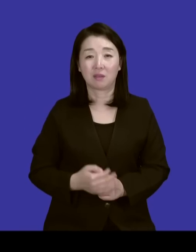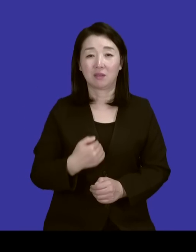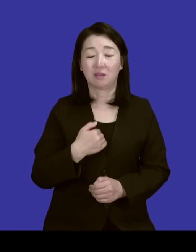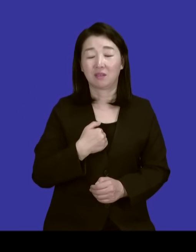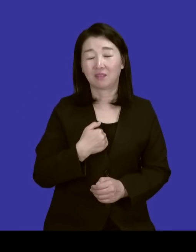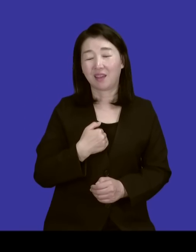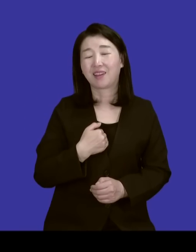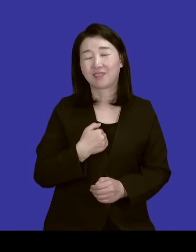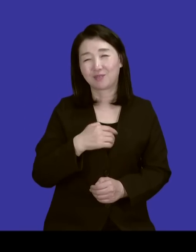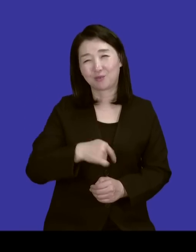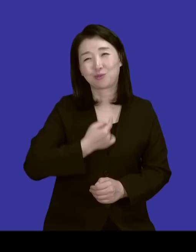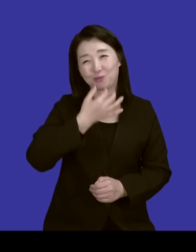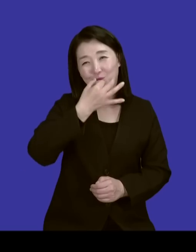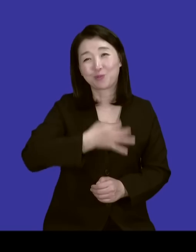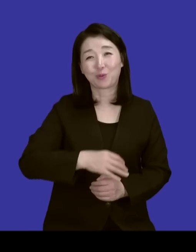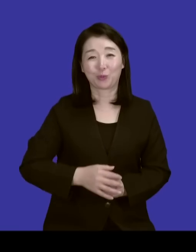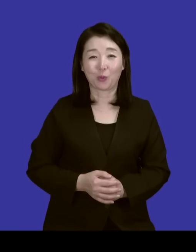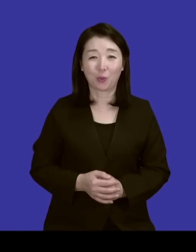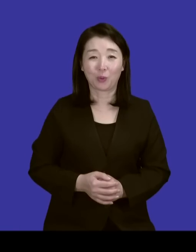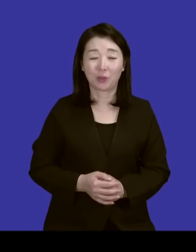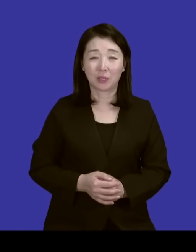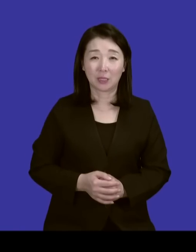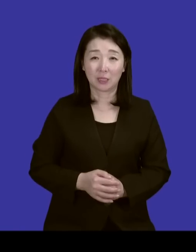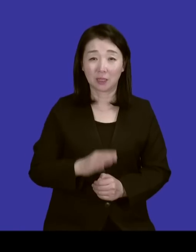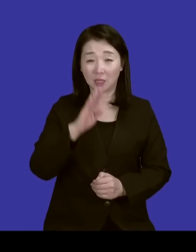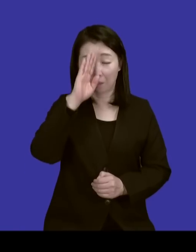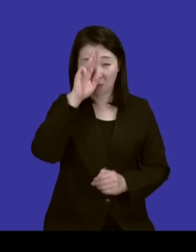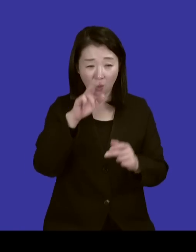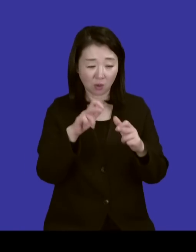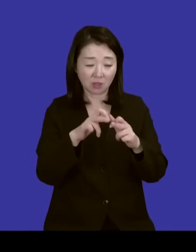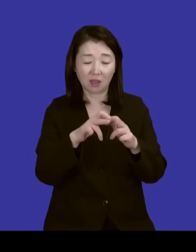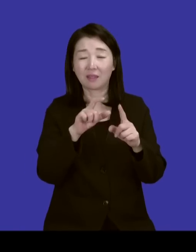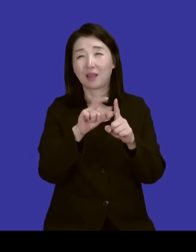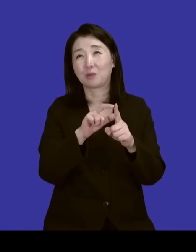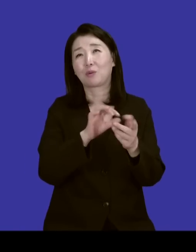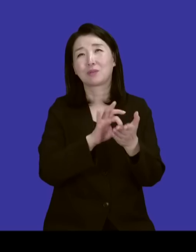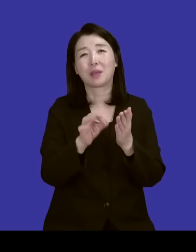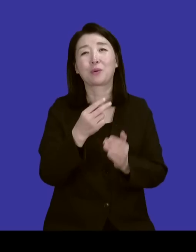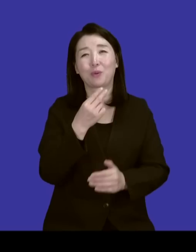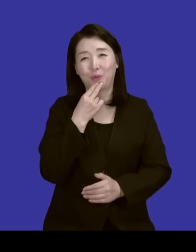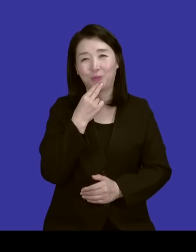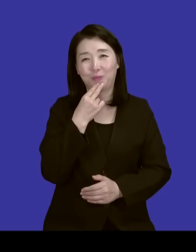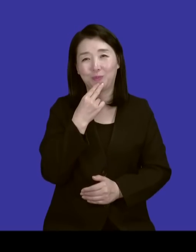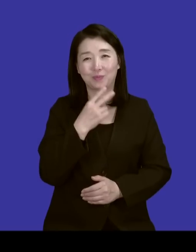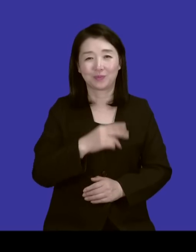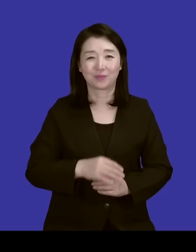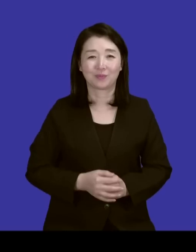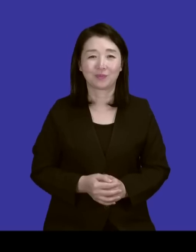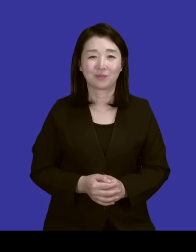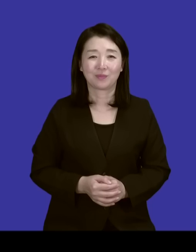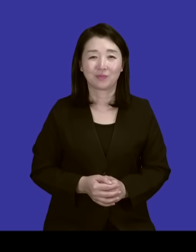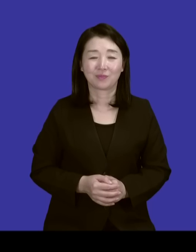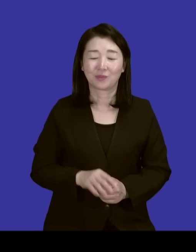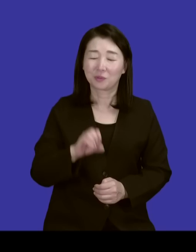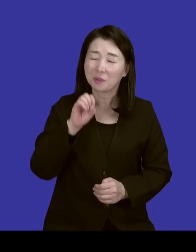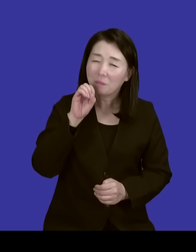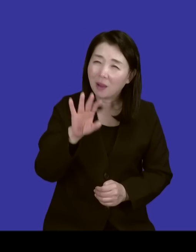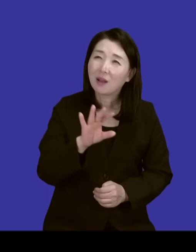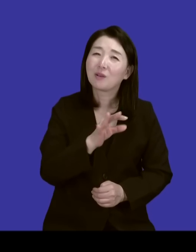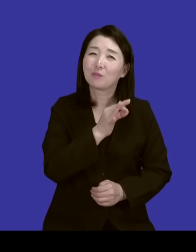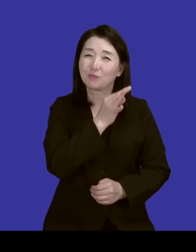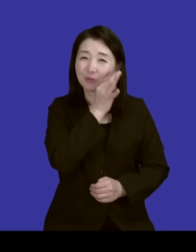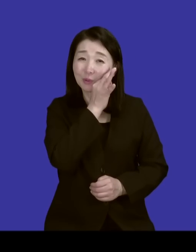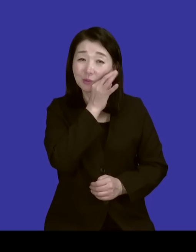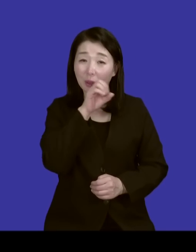또 힘들었죠. 당신은 이제 공황장애라는 용어 자체도 없을 때잖아요. 그렇죠. 하여튼 말하기가 부끄러웠어요.